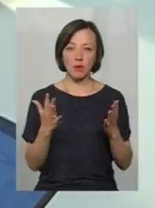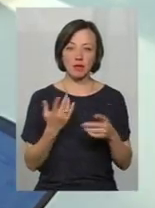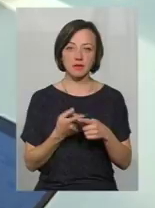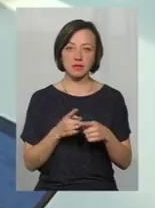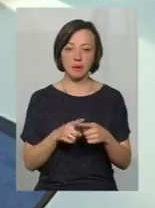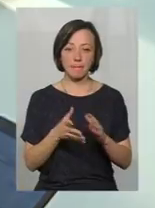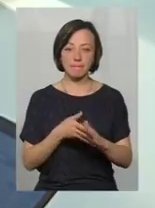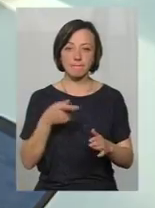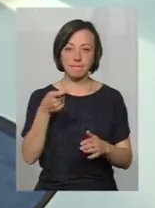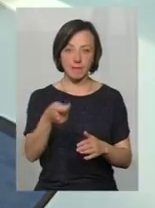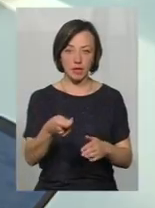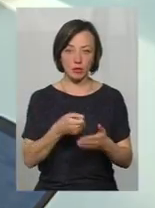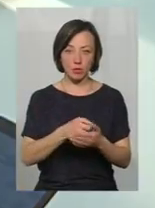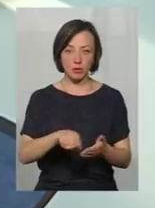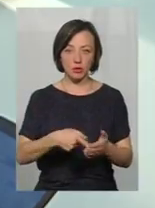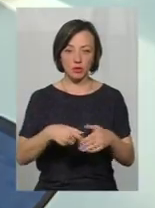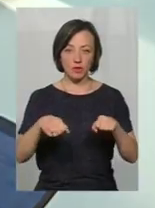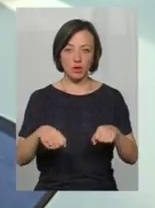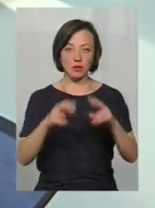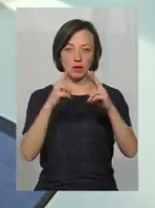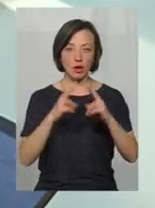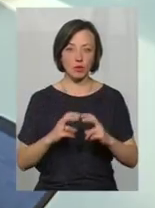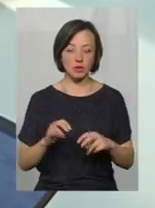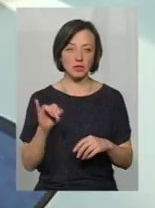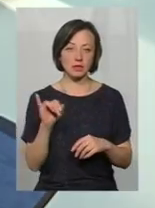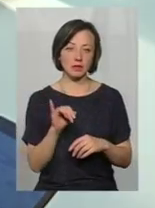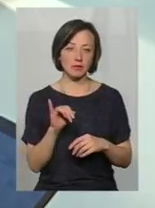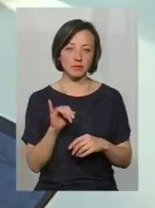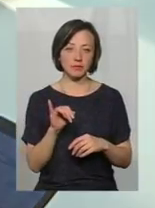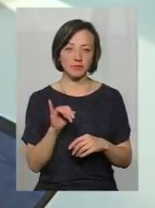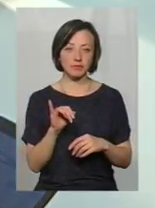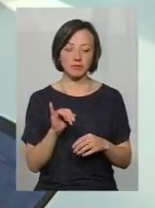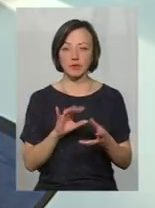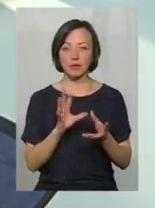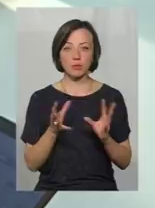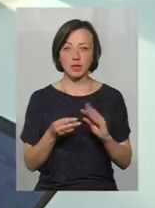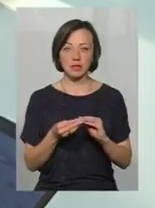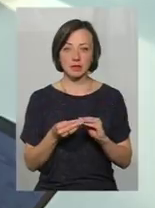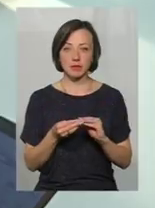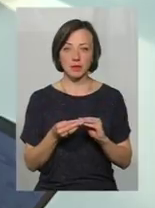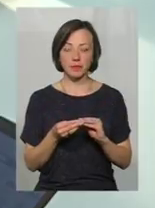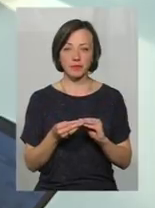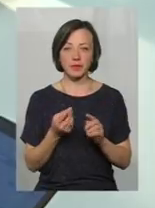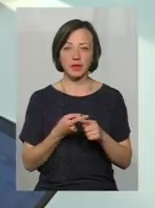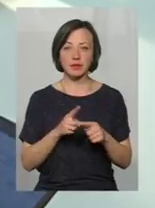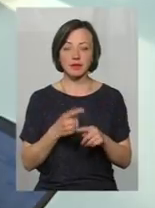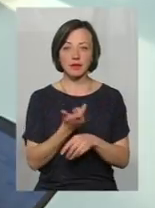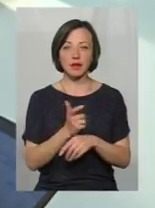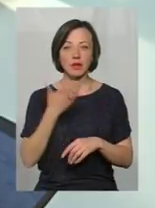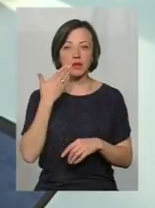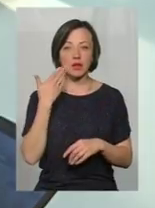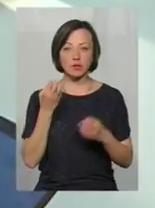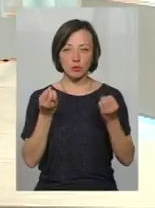петиція може бути, як на розгляд. Ну, в принципі, це найлегший, напевно, і